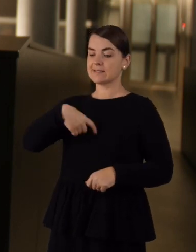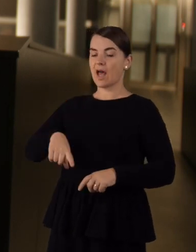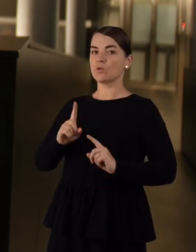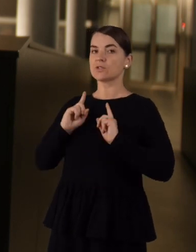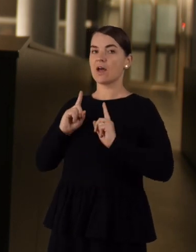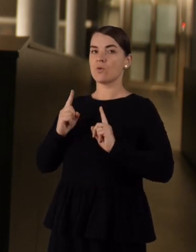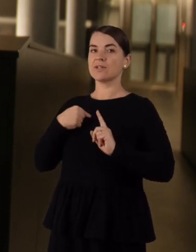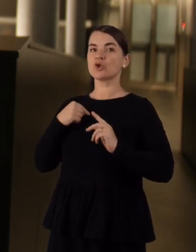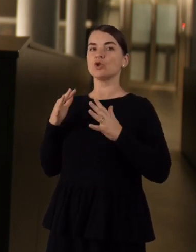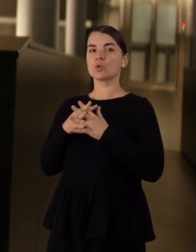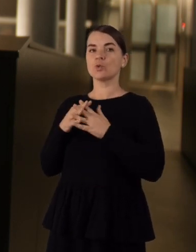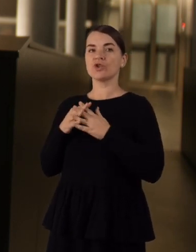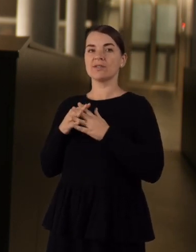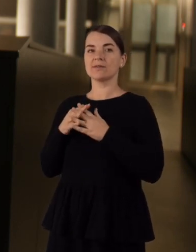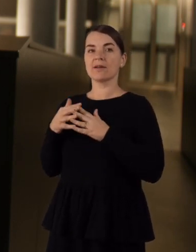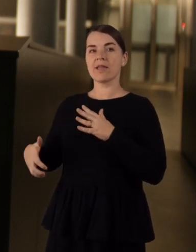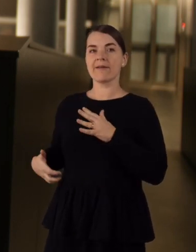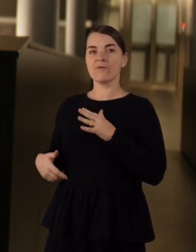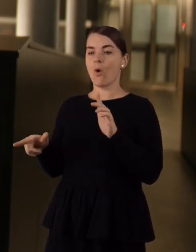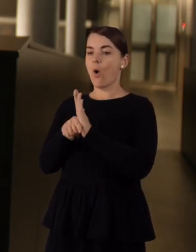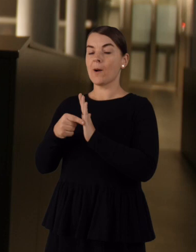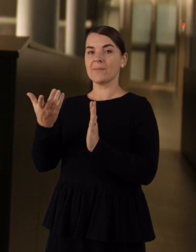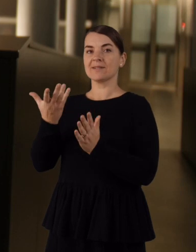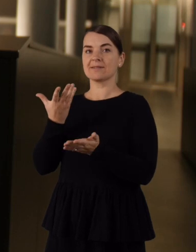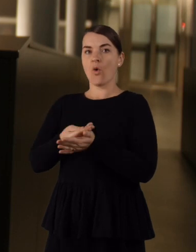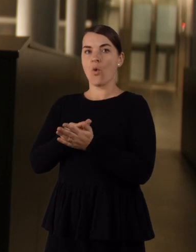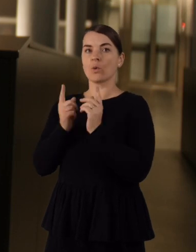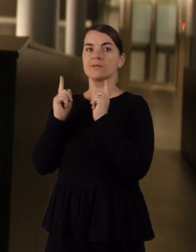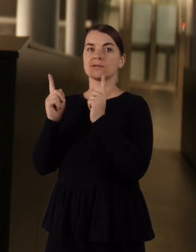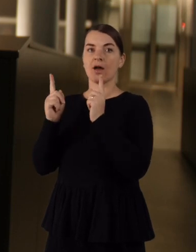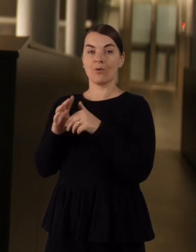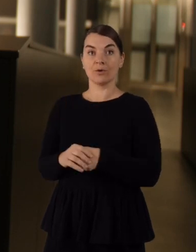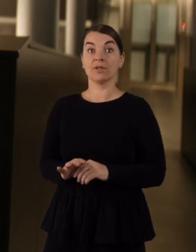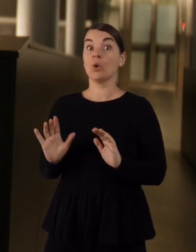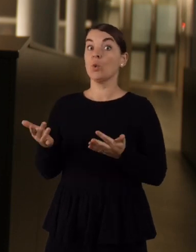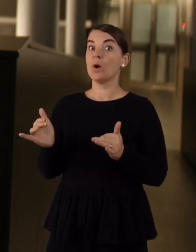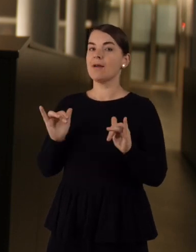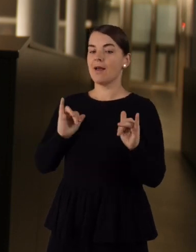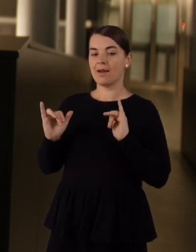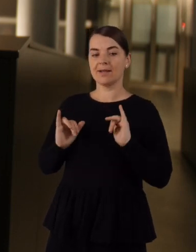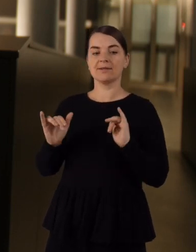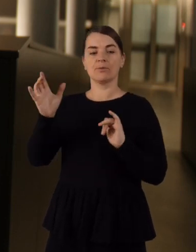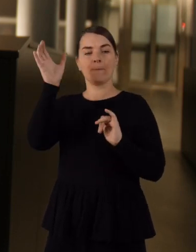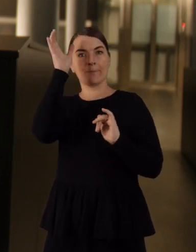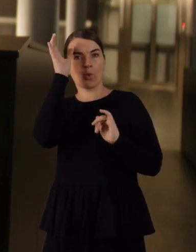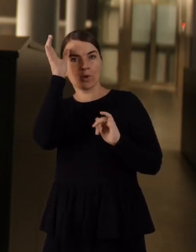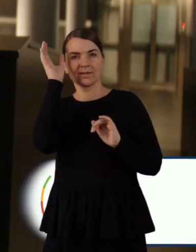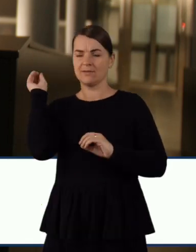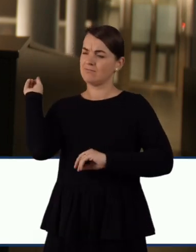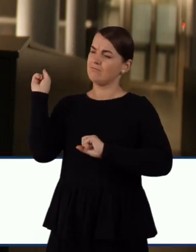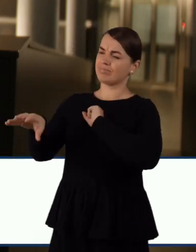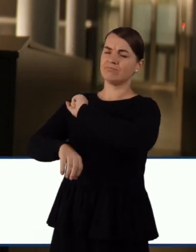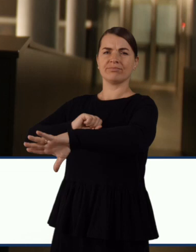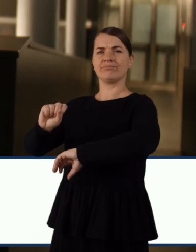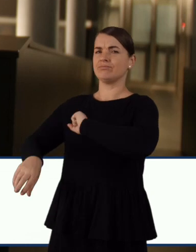turim save saugoti kaip rūšiai. Būtent aš vaikus savo mokau, kad mes turim išsaugoti save. Ir būtent elgdamėsi protingai,